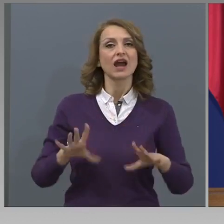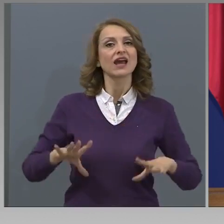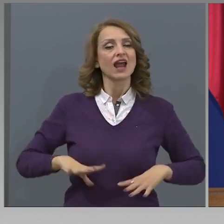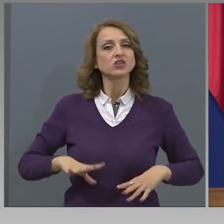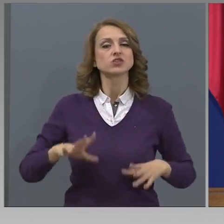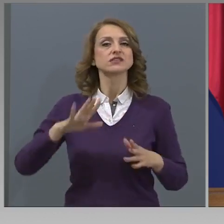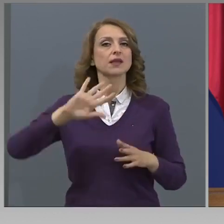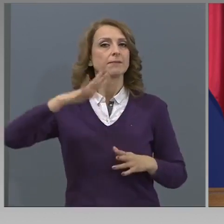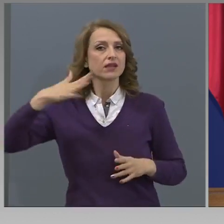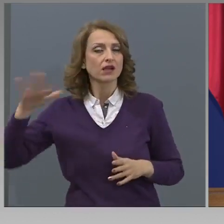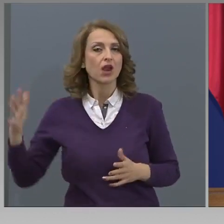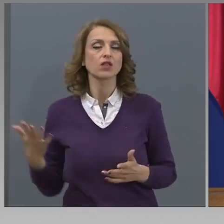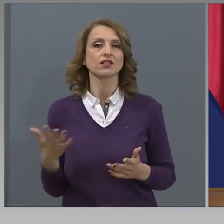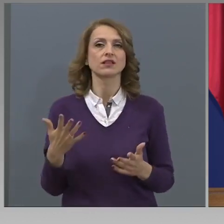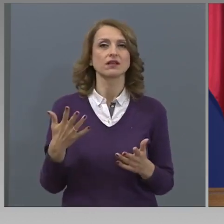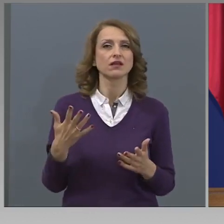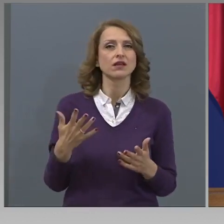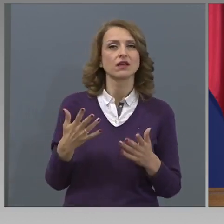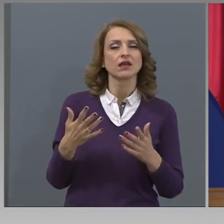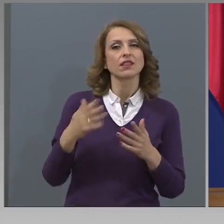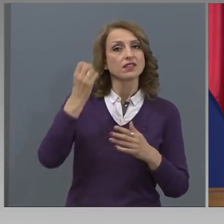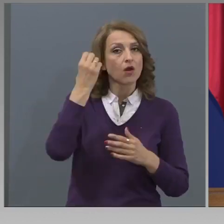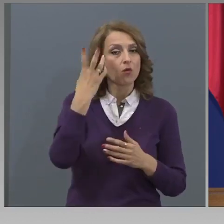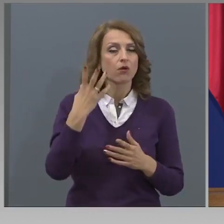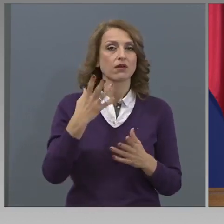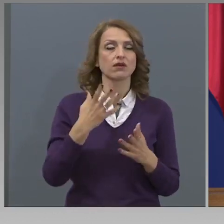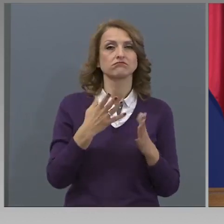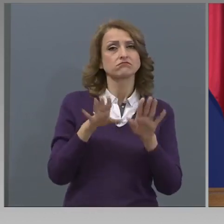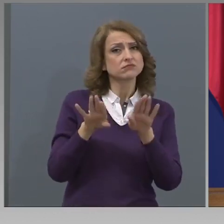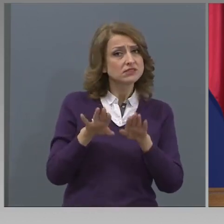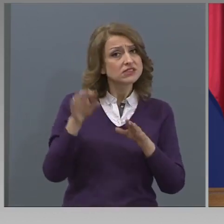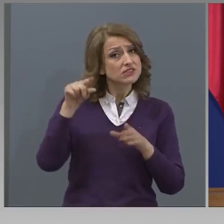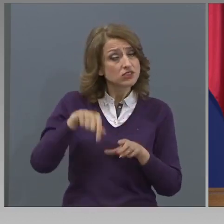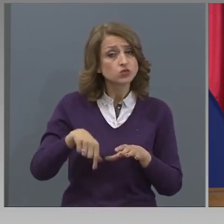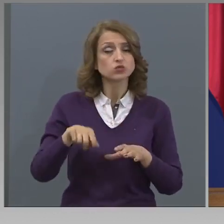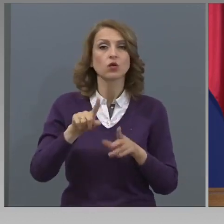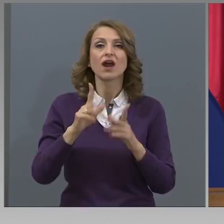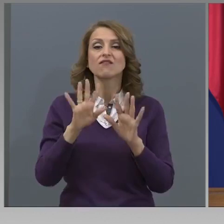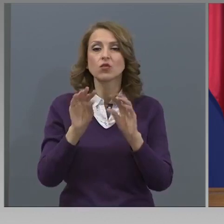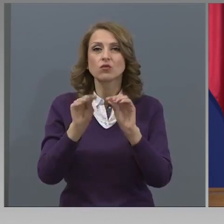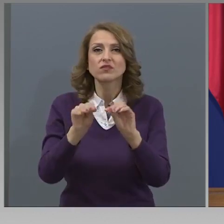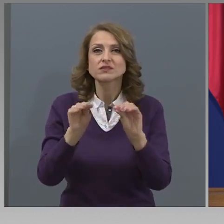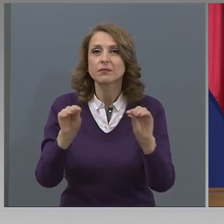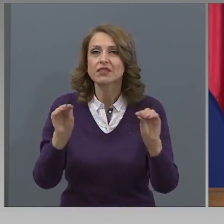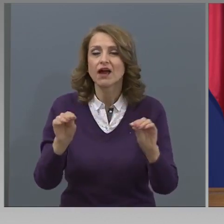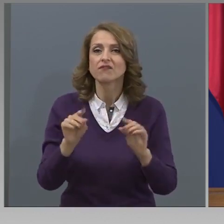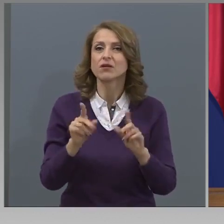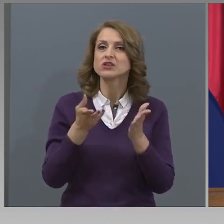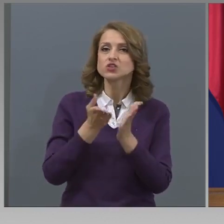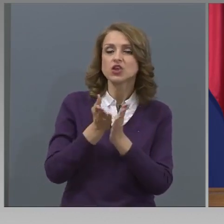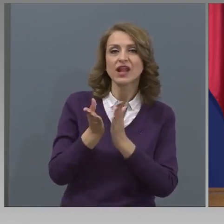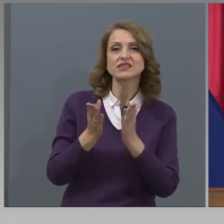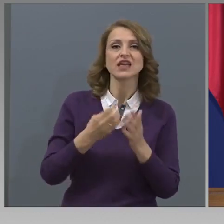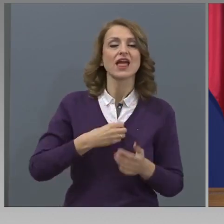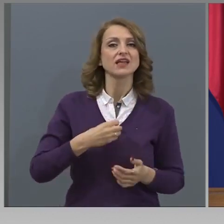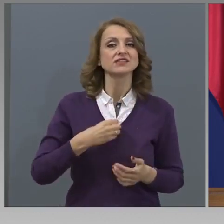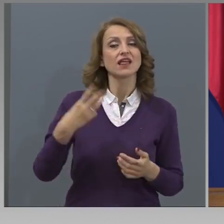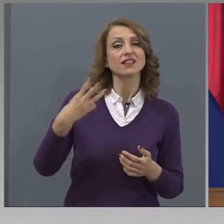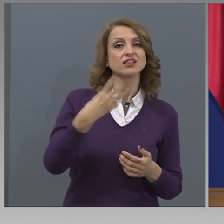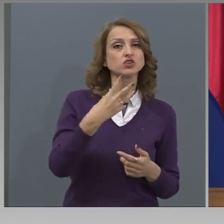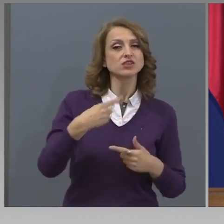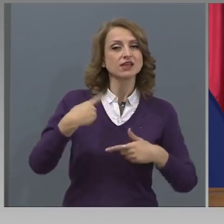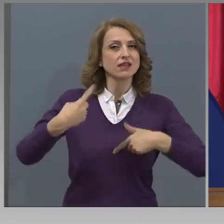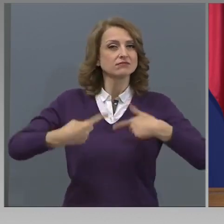природните, обществените, природните науки, включително и това, което възпитаваме и чрез естетическия цикъл, така наречен